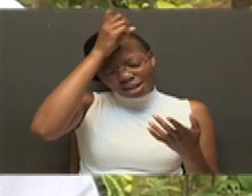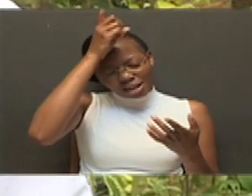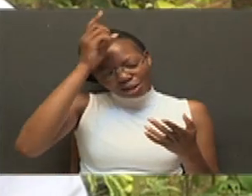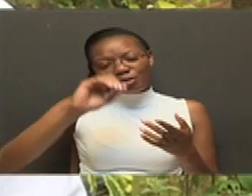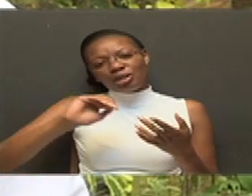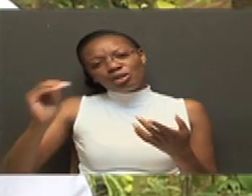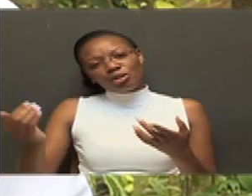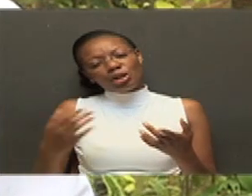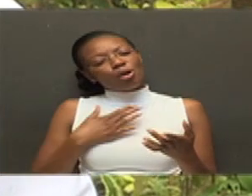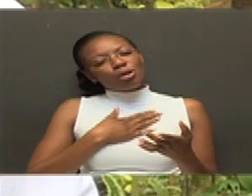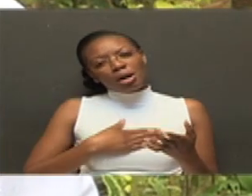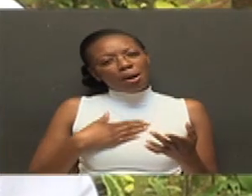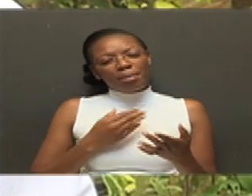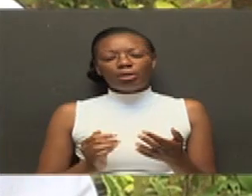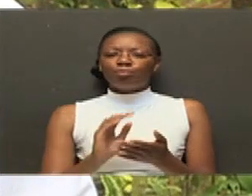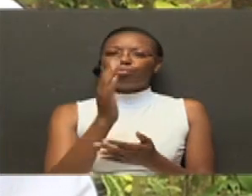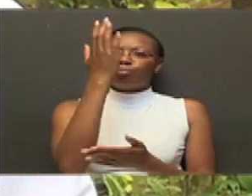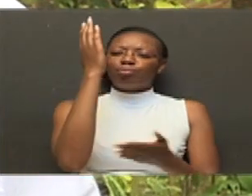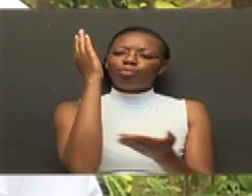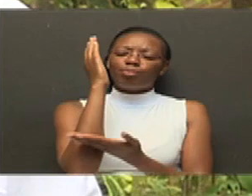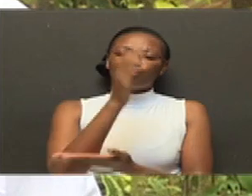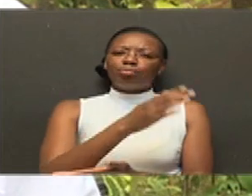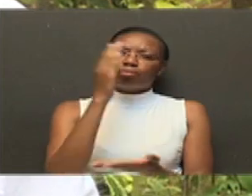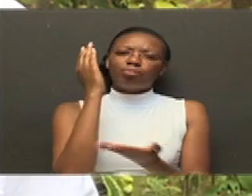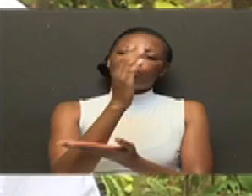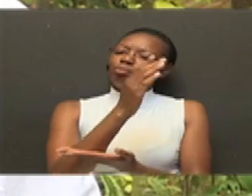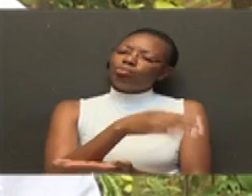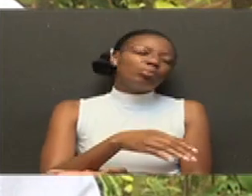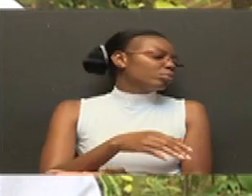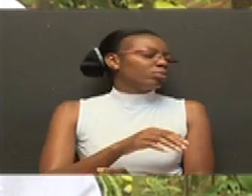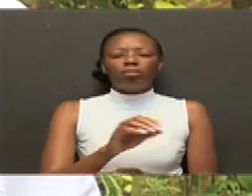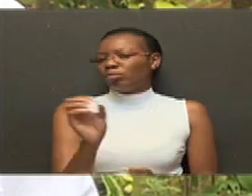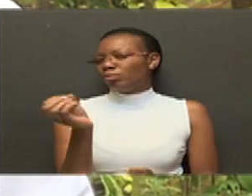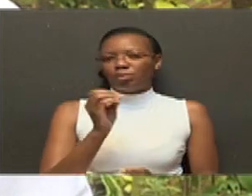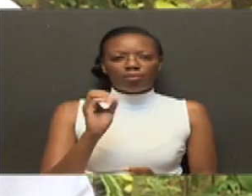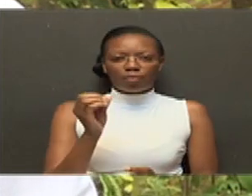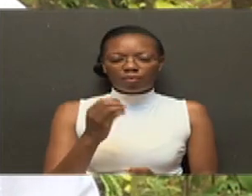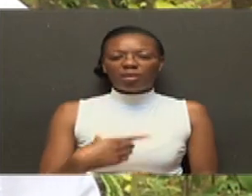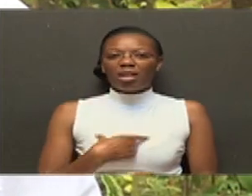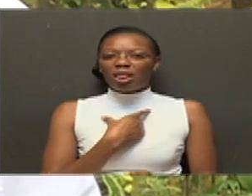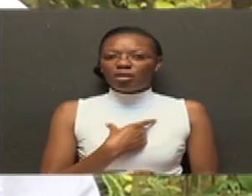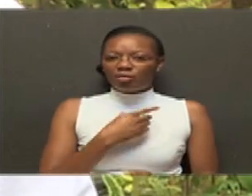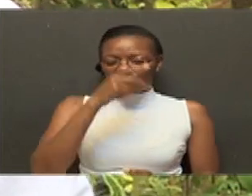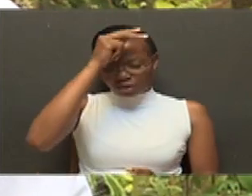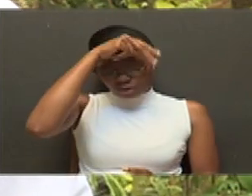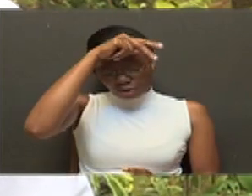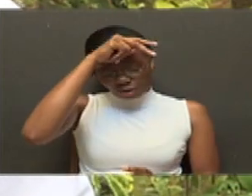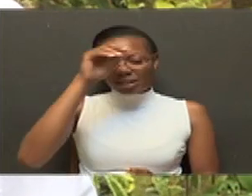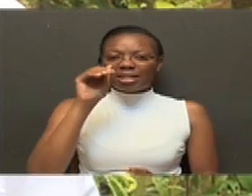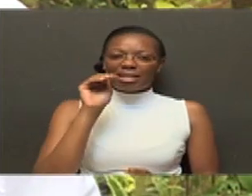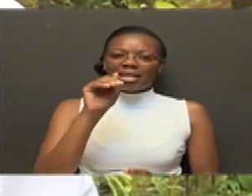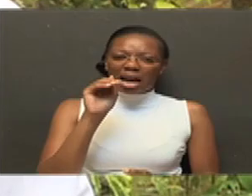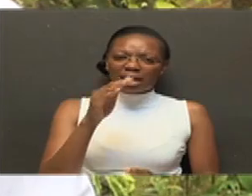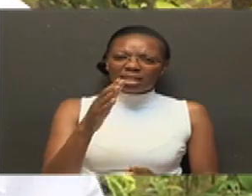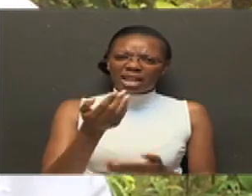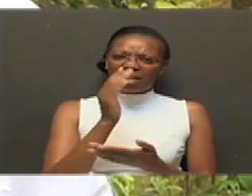Ile kitu tunawabia, wazikate kwanza ile indigenous. Wanaeza kuja hapa, watuweze mana ya muti fulani ya bayo kwa boma